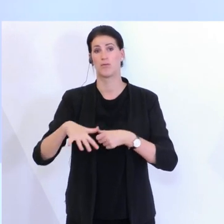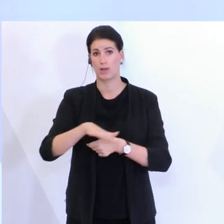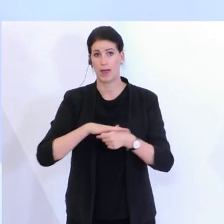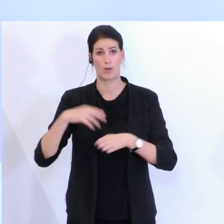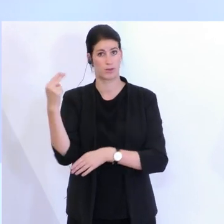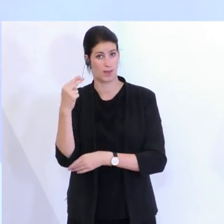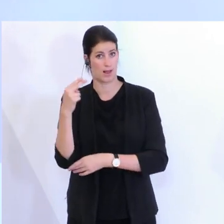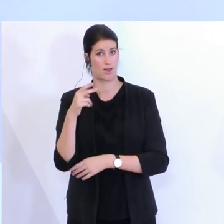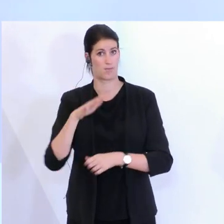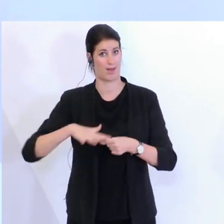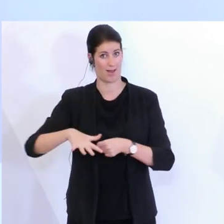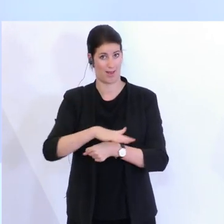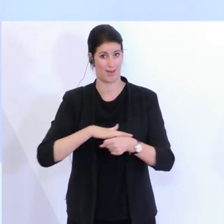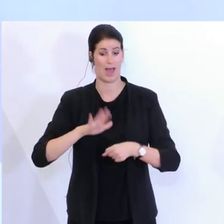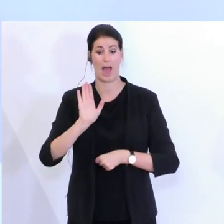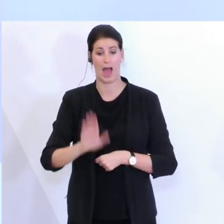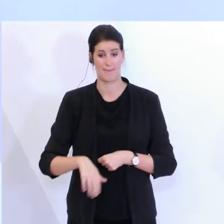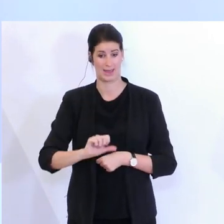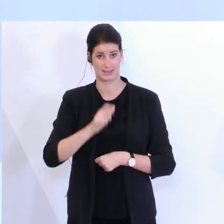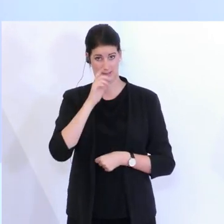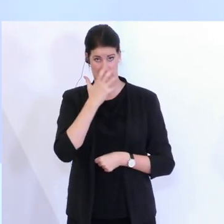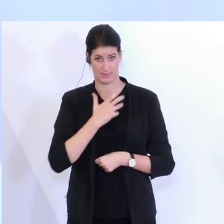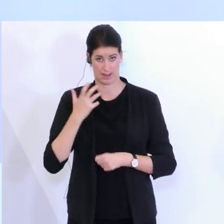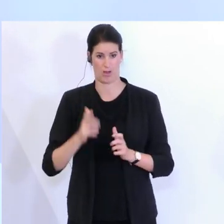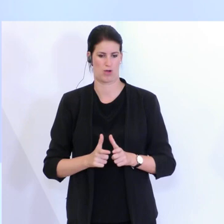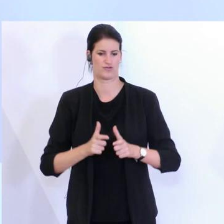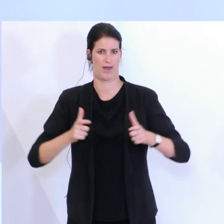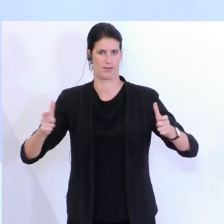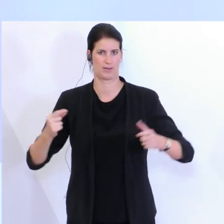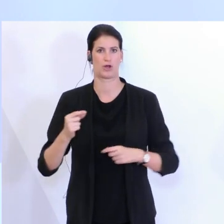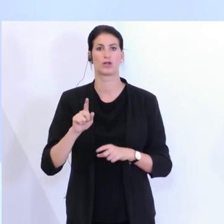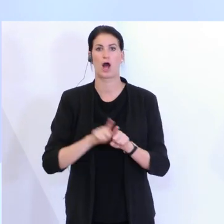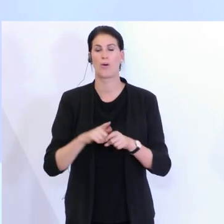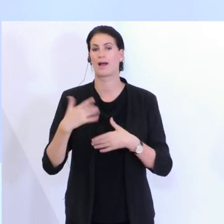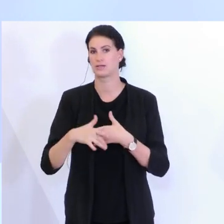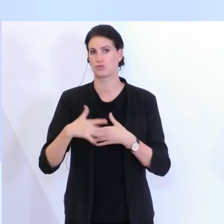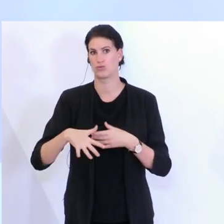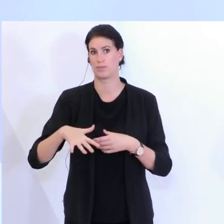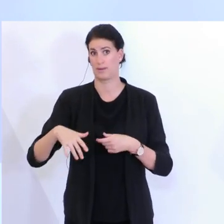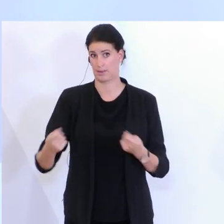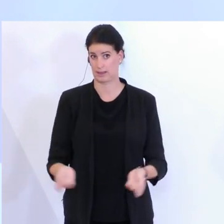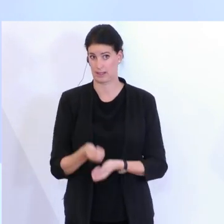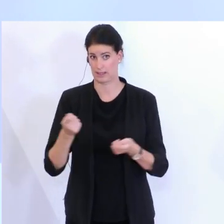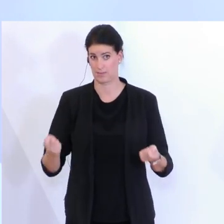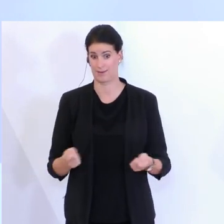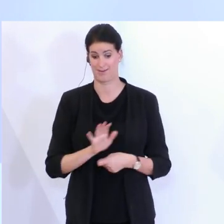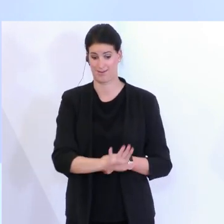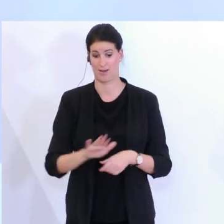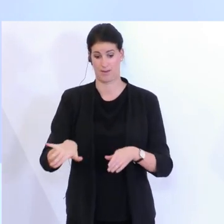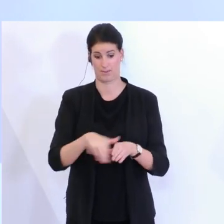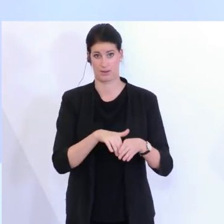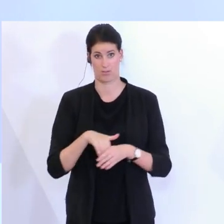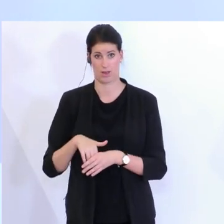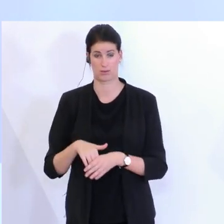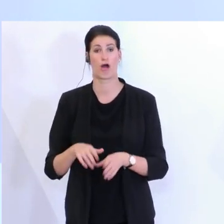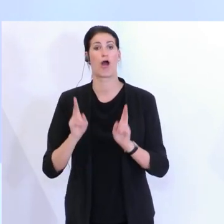September ausweiten. Das heißt, auch Gastronomiebetriebe in Österreich können ihre Mitarbeiter zu diesem freiwilligen